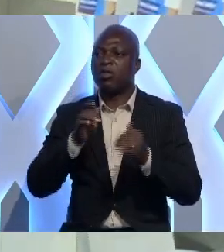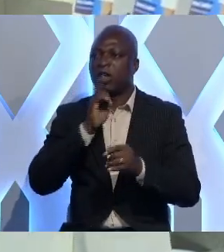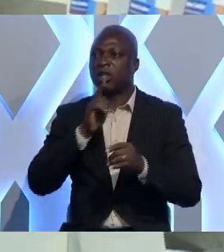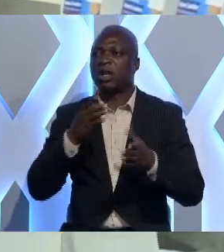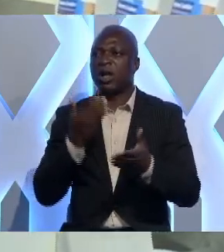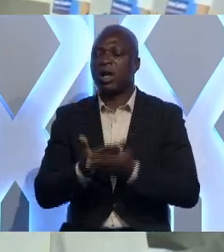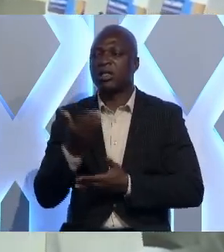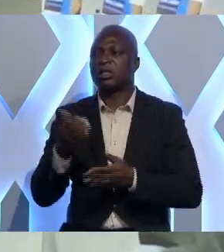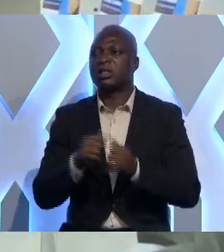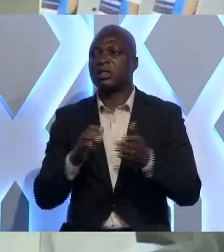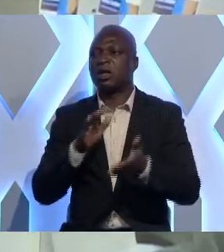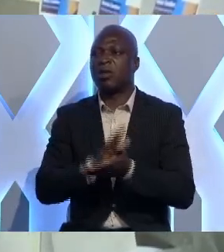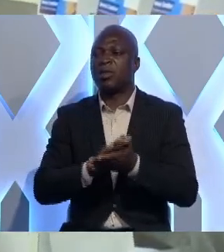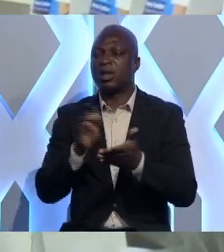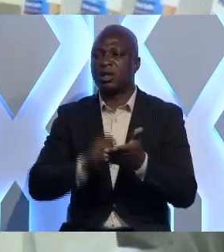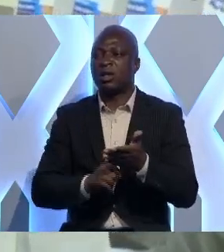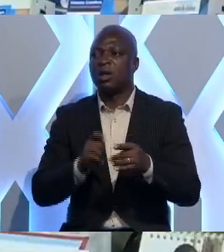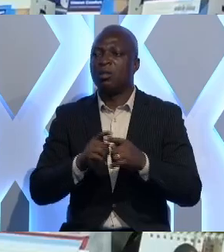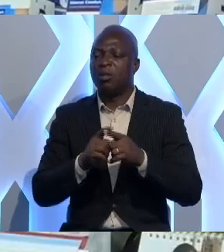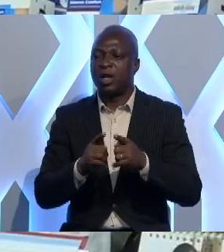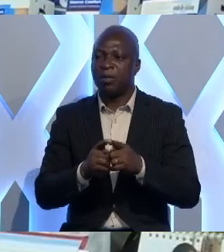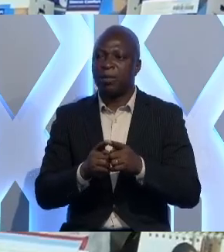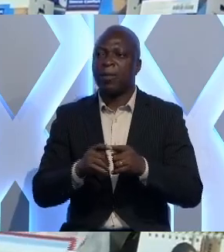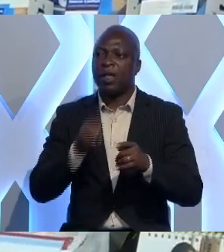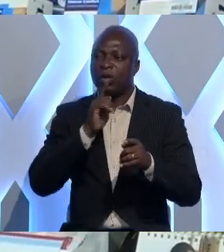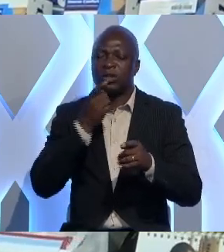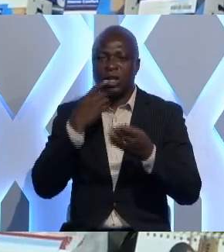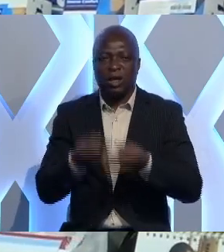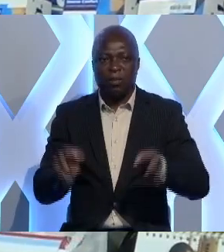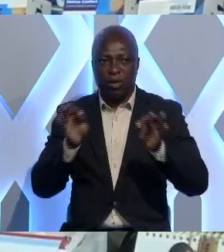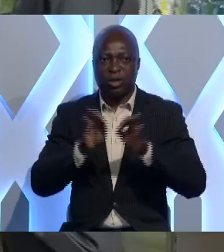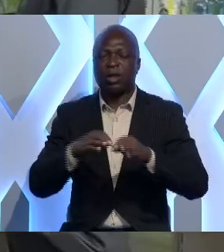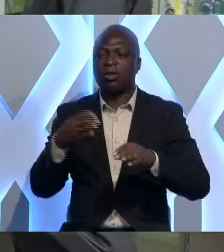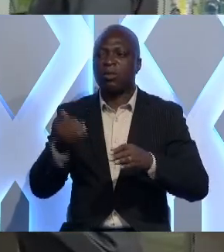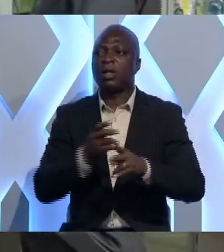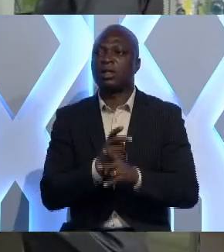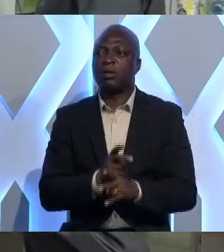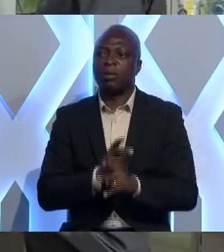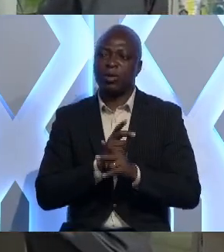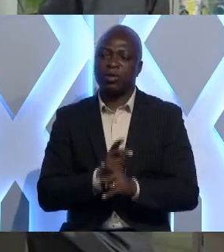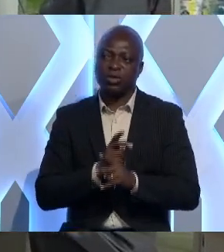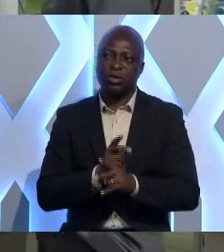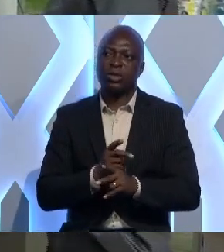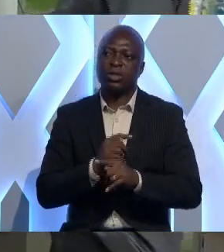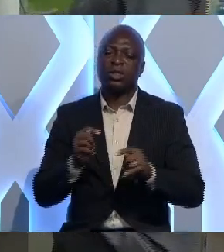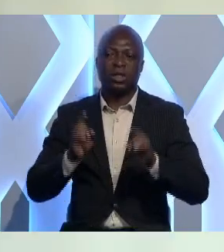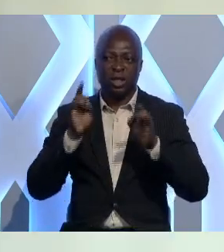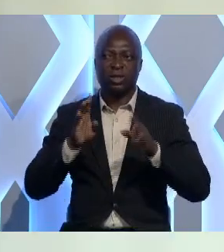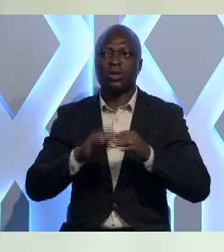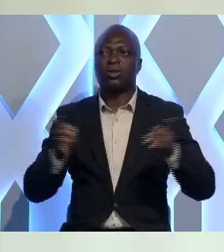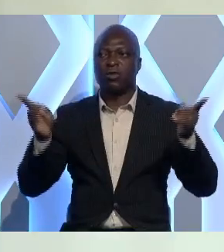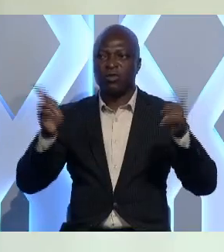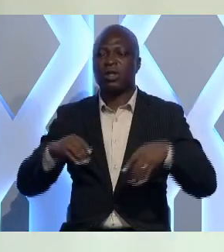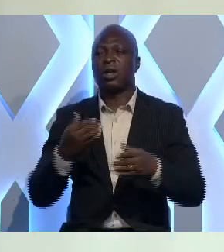achetés sans ordonnance. Néanmoins, il est important de prendre des précautions. C'est très dangereux de venir